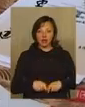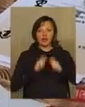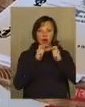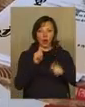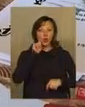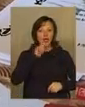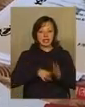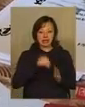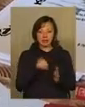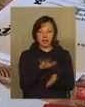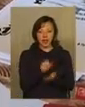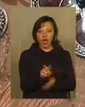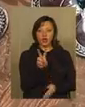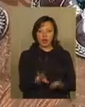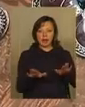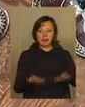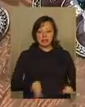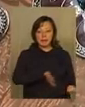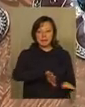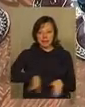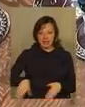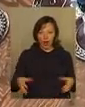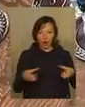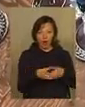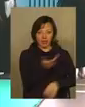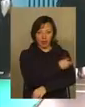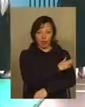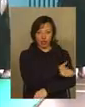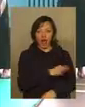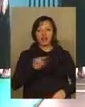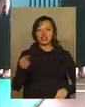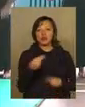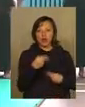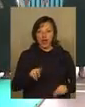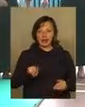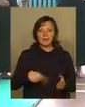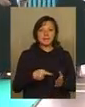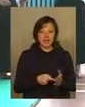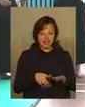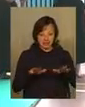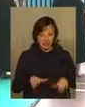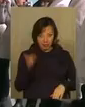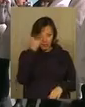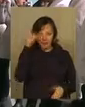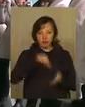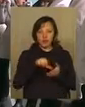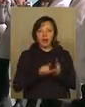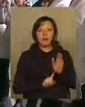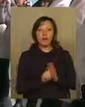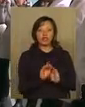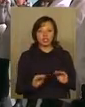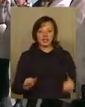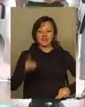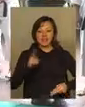українська збірна посіла друге місце після найсильнішої в Європі команди Польщі. А на чемпіонаті міста з традиційного карате виступали початківці,